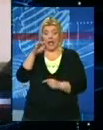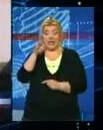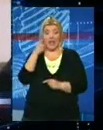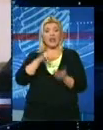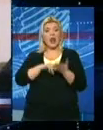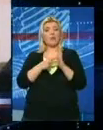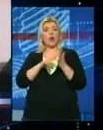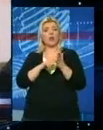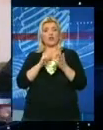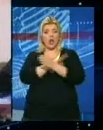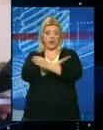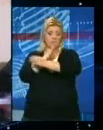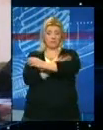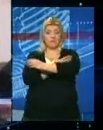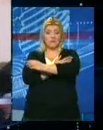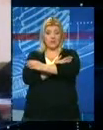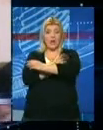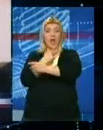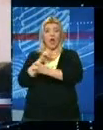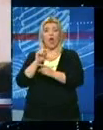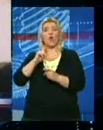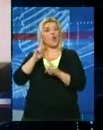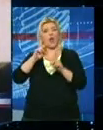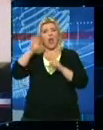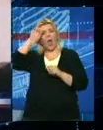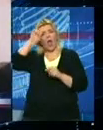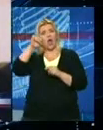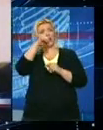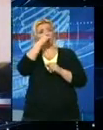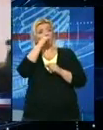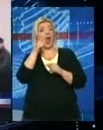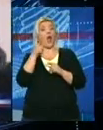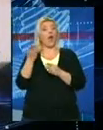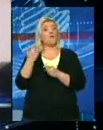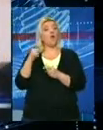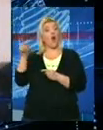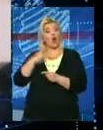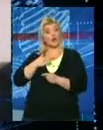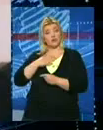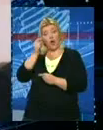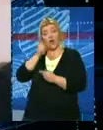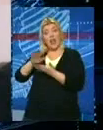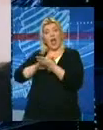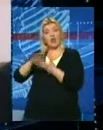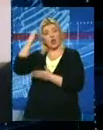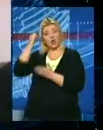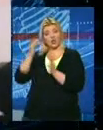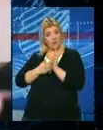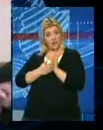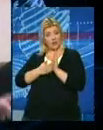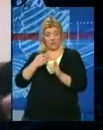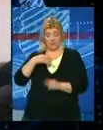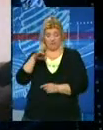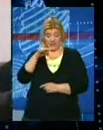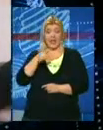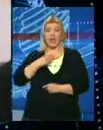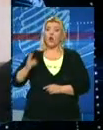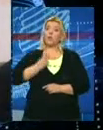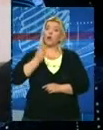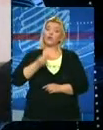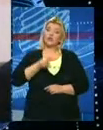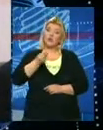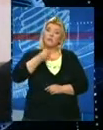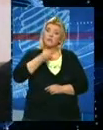jedina politička snaga koja ono kreće glavu od svog naroda na Kosovo i Metohiji. Mi jedini ponosno